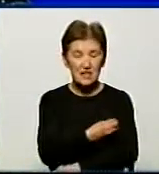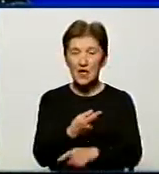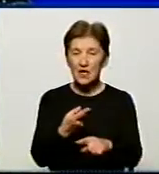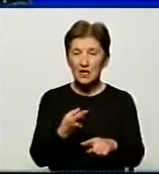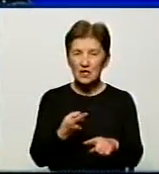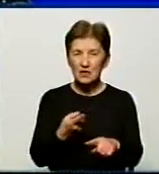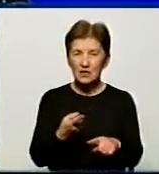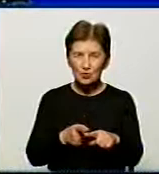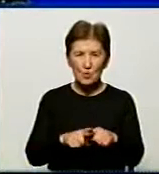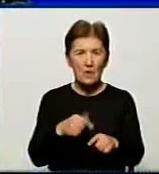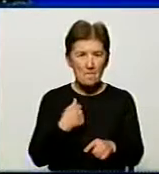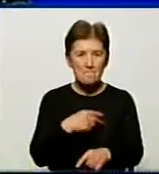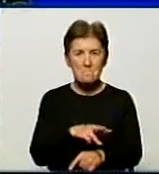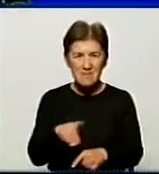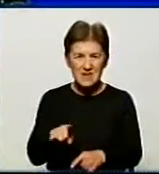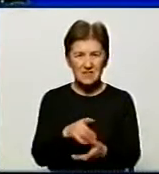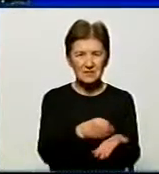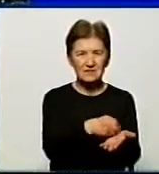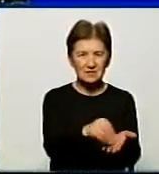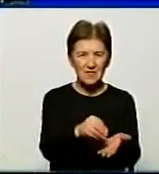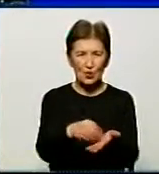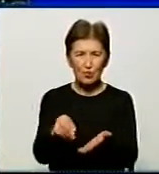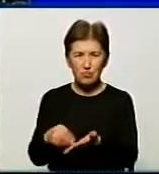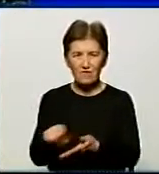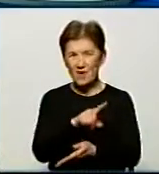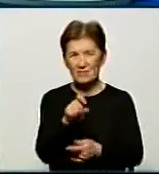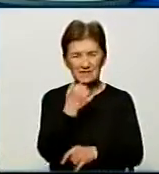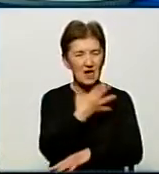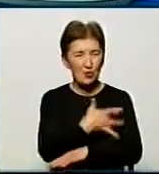закуповуємо їх за кордоном.